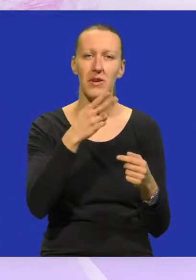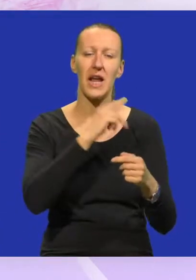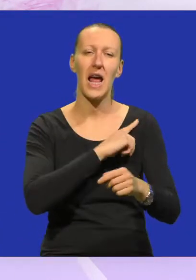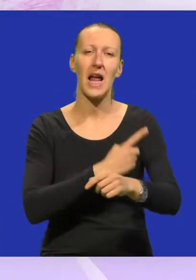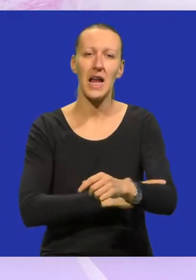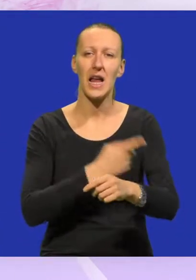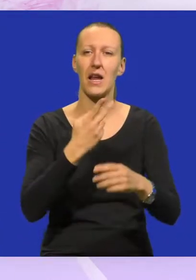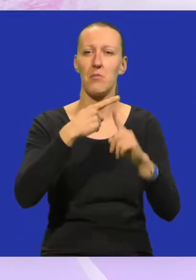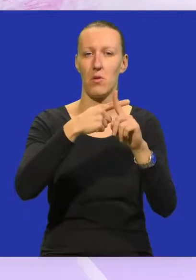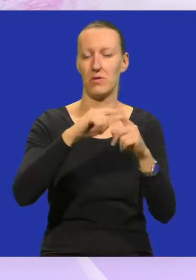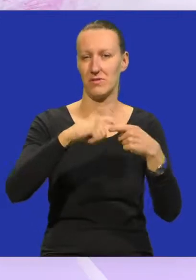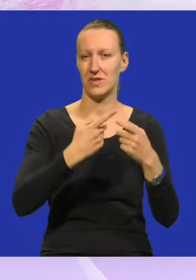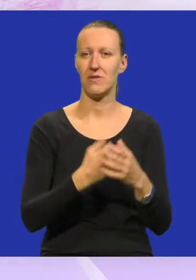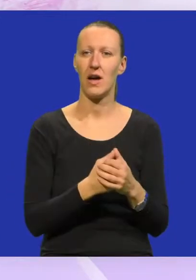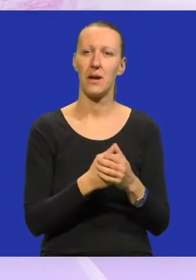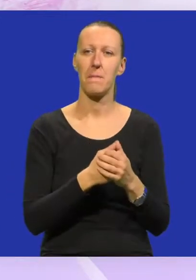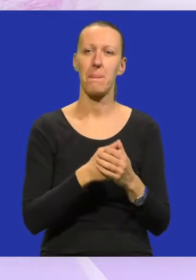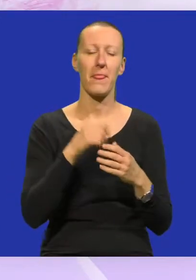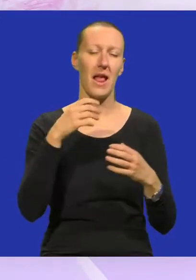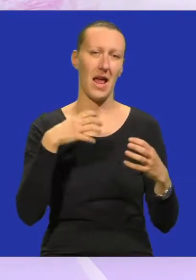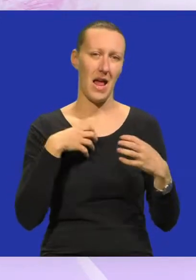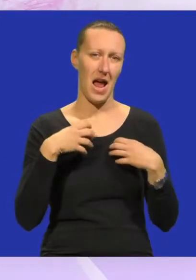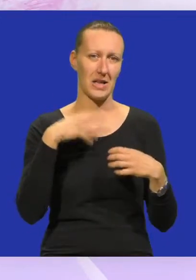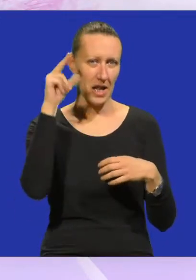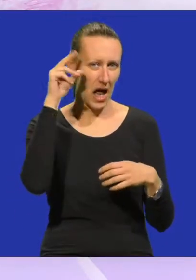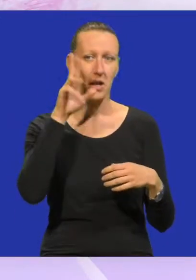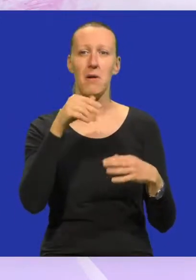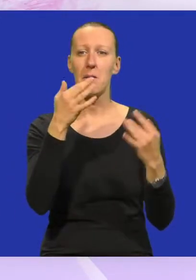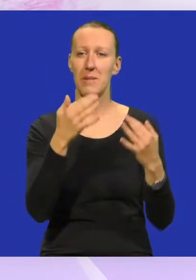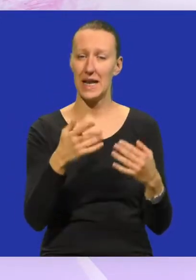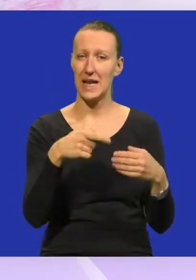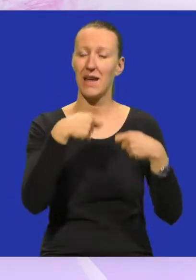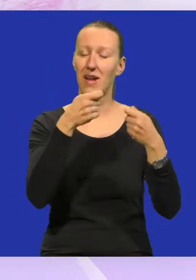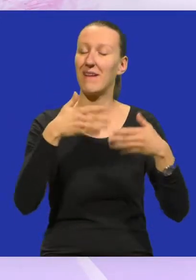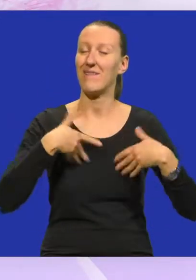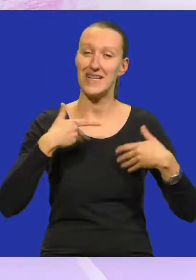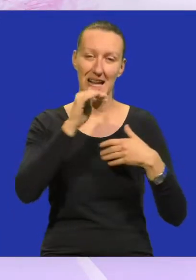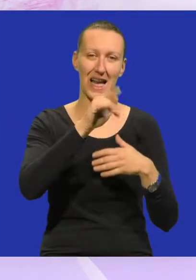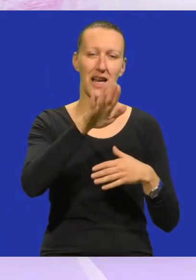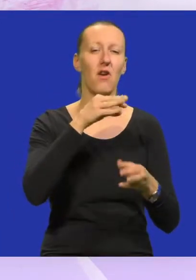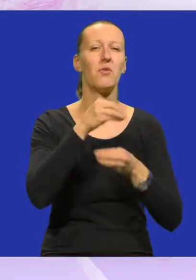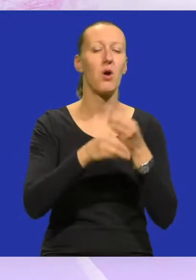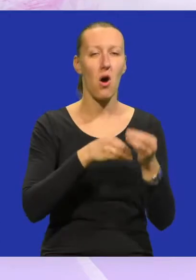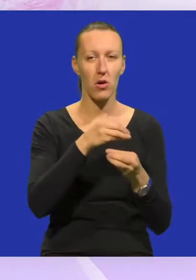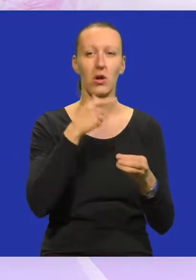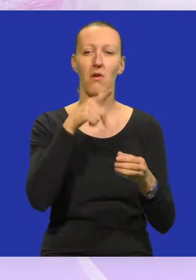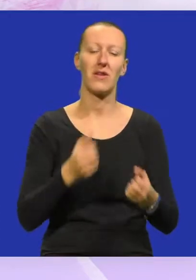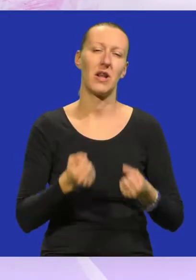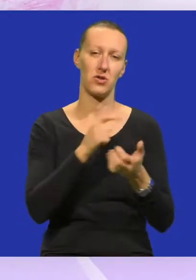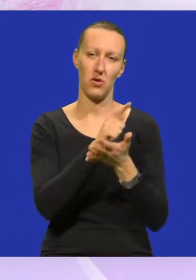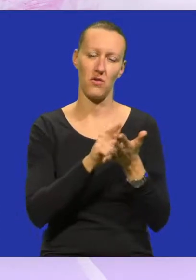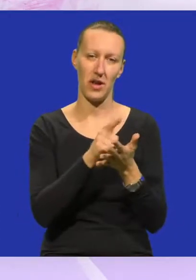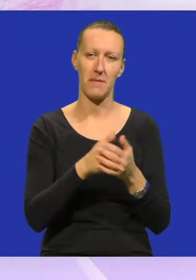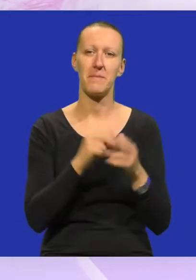energije i neke druge pozitivne stvari. Ekipa Teatra Naranča imala je priliku vratiti vedrinu djeci, ali njihovim roditeljima u ovom teškom